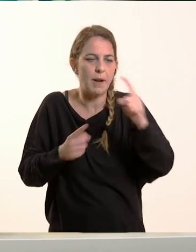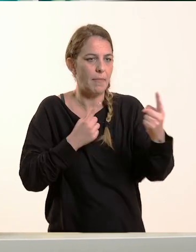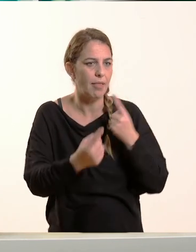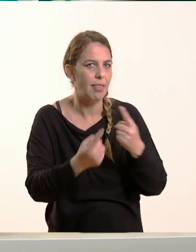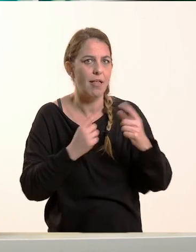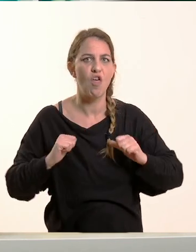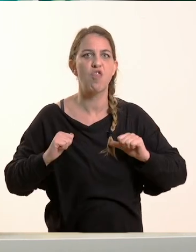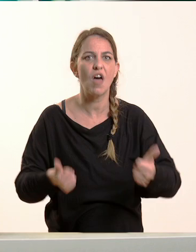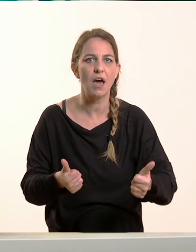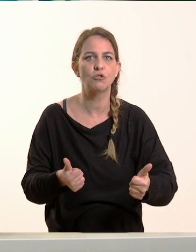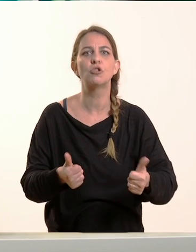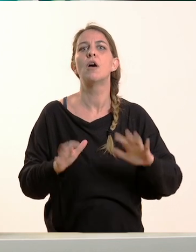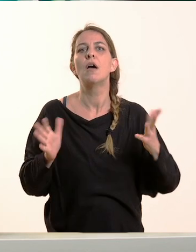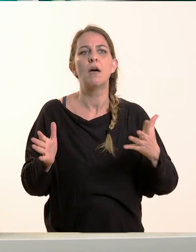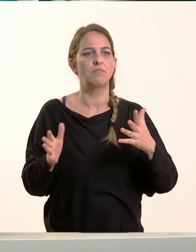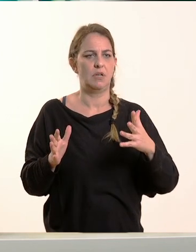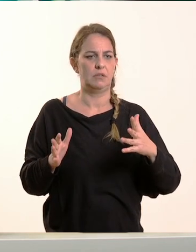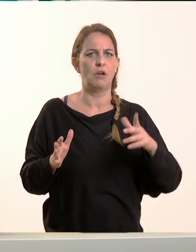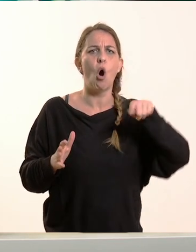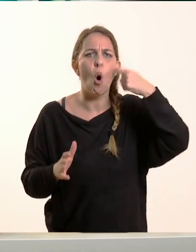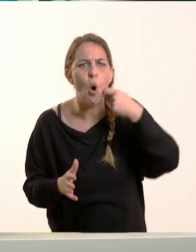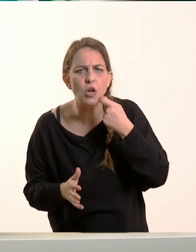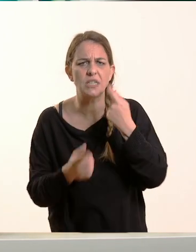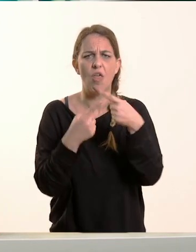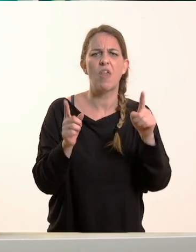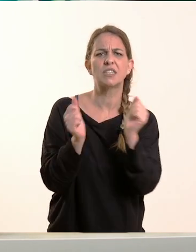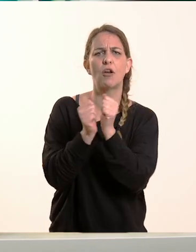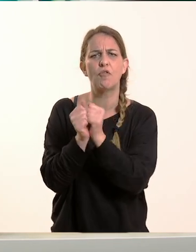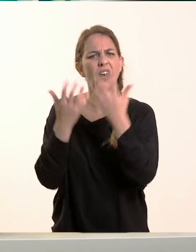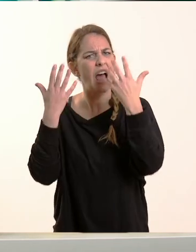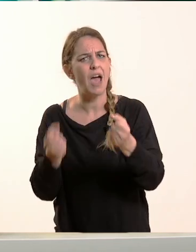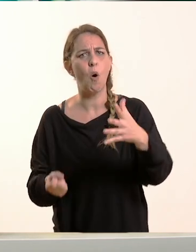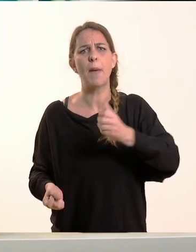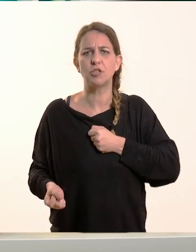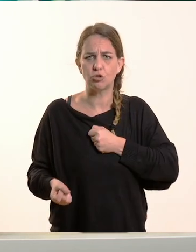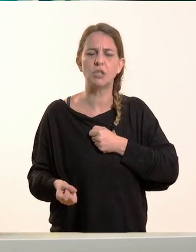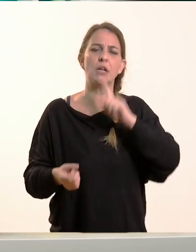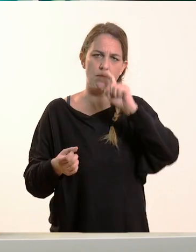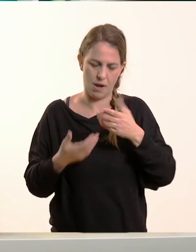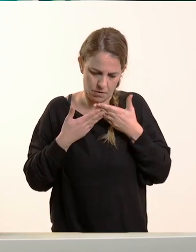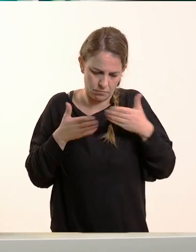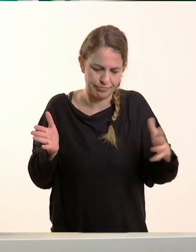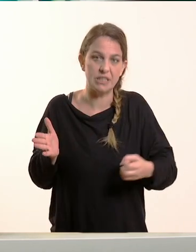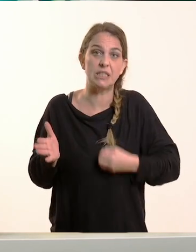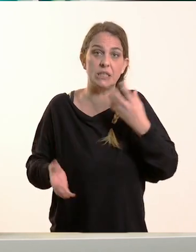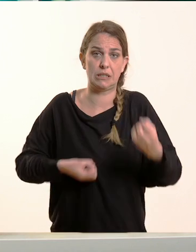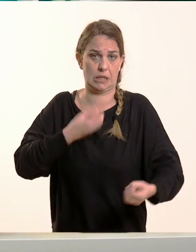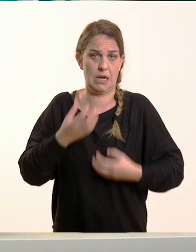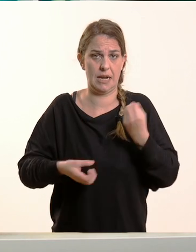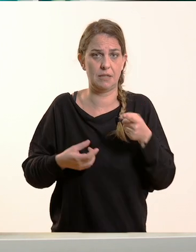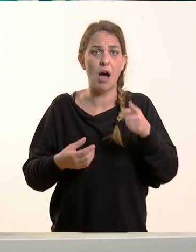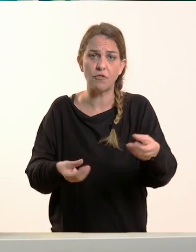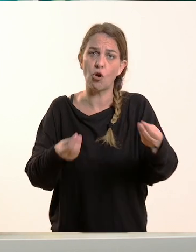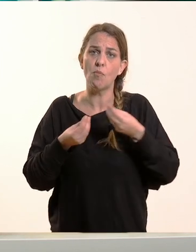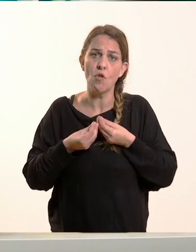ανθρώπους που έχετε εμπιστοσύνη. Τους γονείς σας, τον δάσκαλο ή τη δασκάλα σας, τους φίλους σας. Γιατί έτσι νιώθετε καλύτερα. Και λύνονται και πολλά